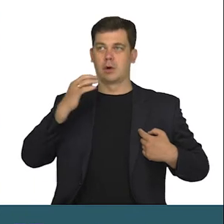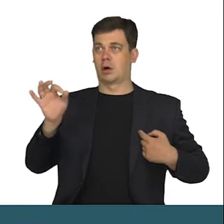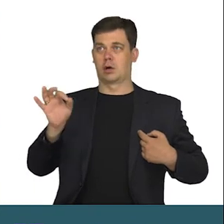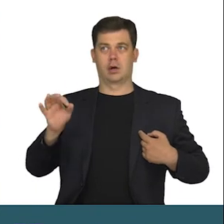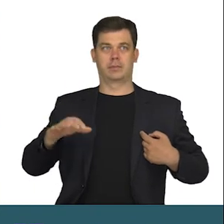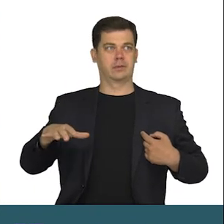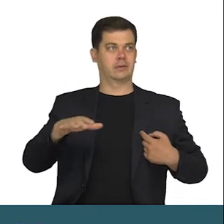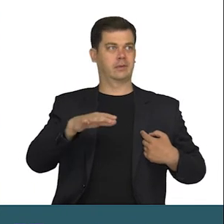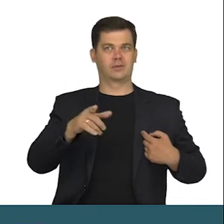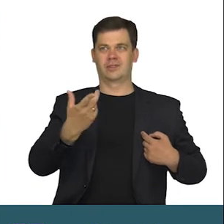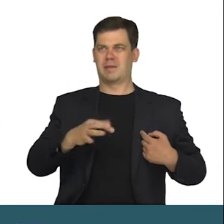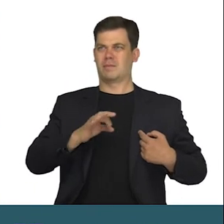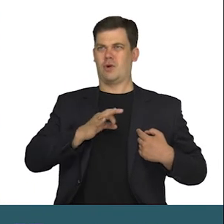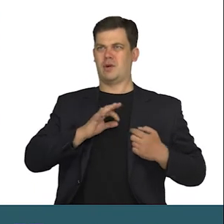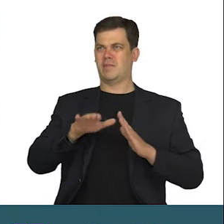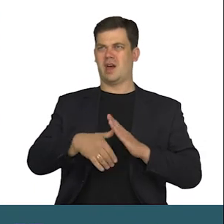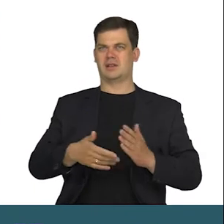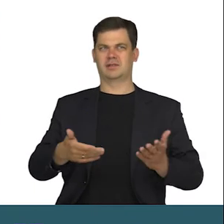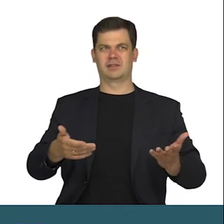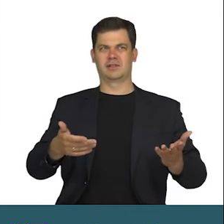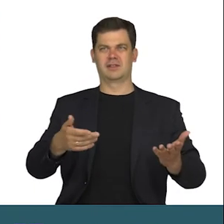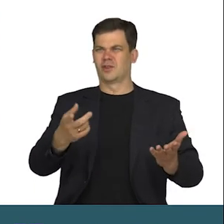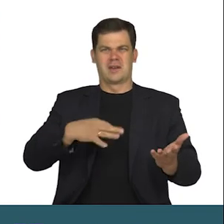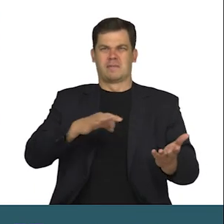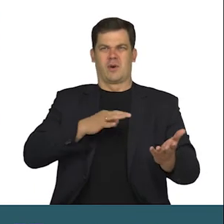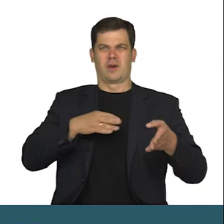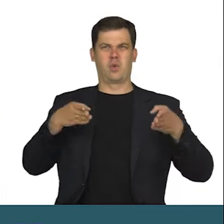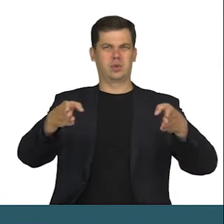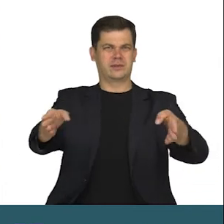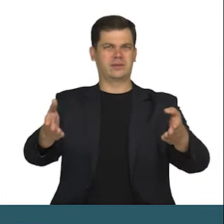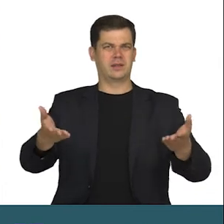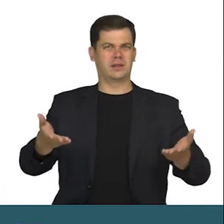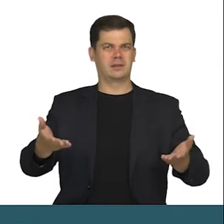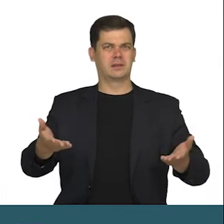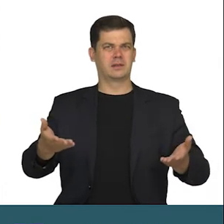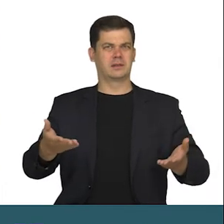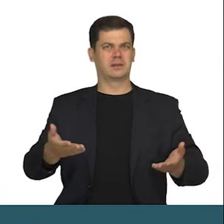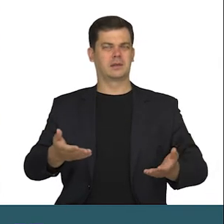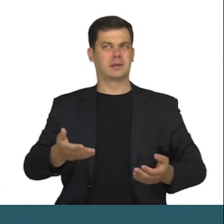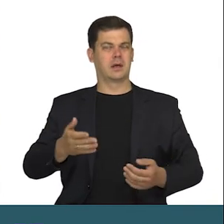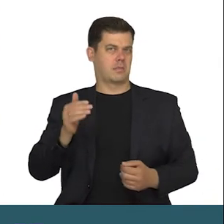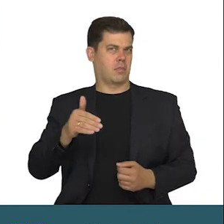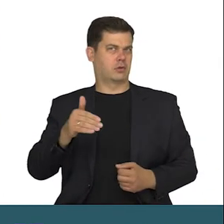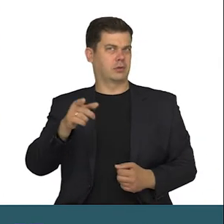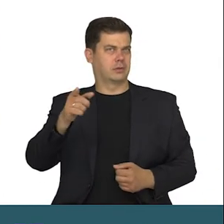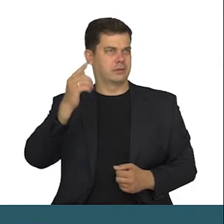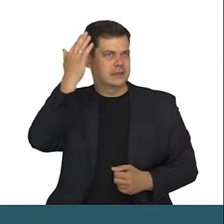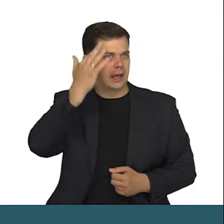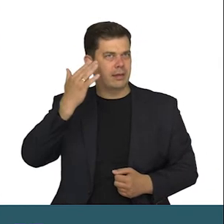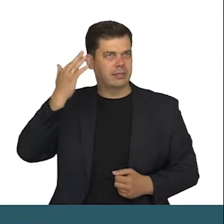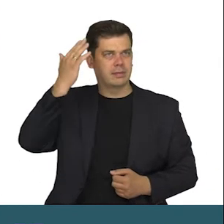To nie jest moje miasto. To nie jest moja ulica. A może to jest jakiś sen?